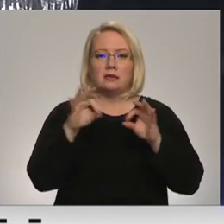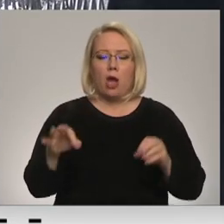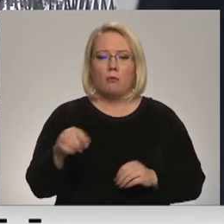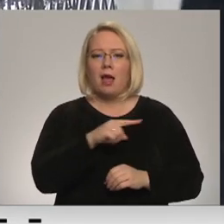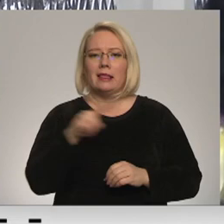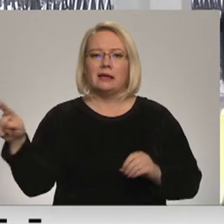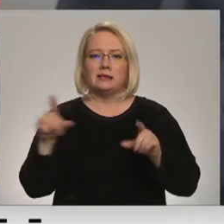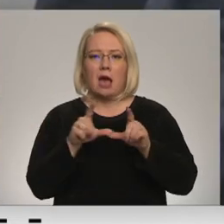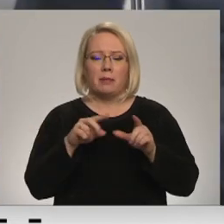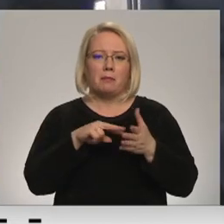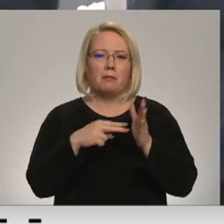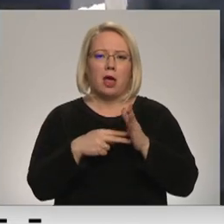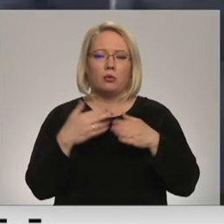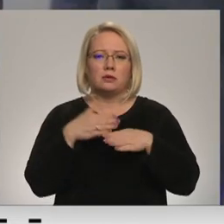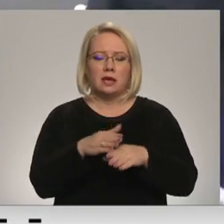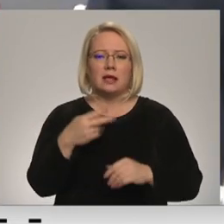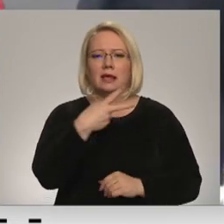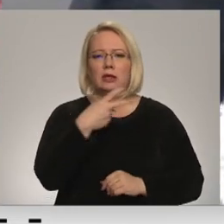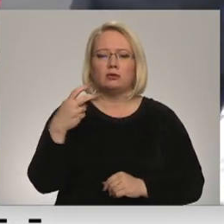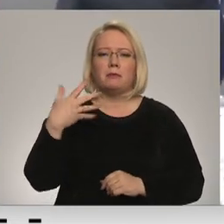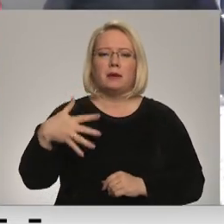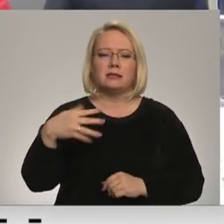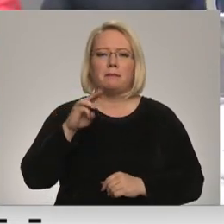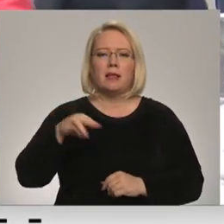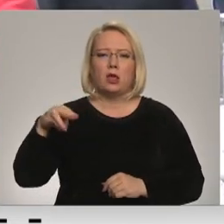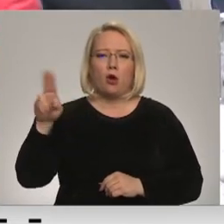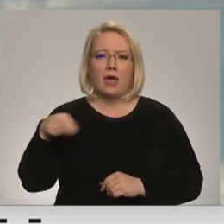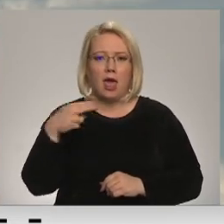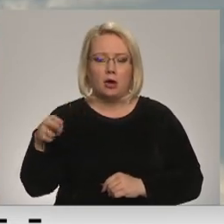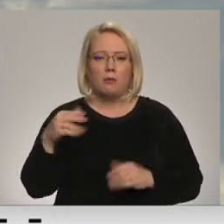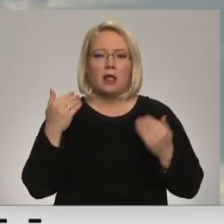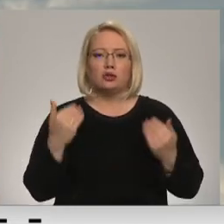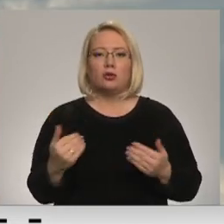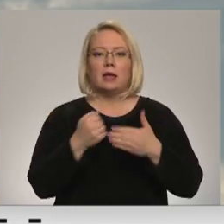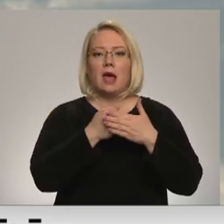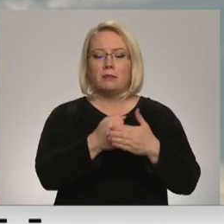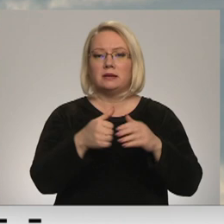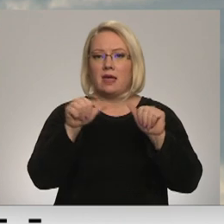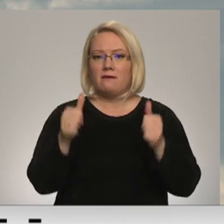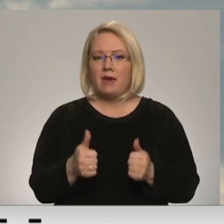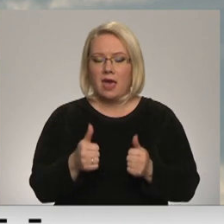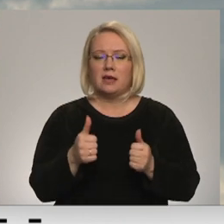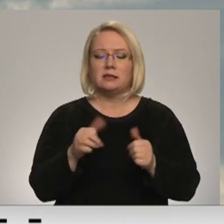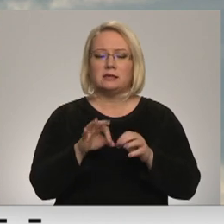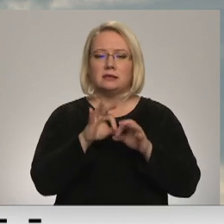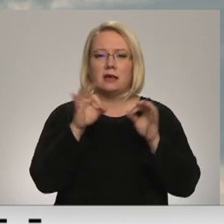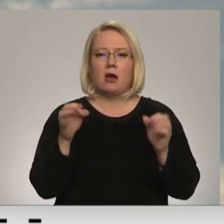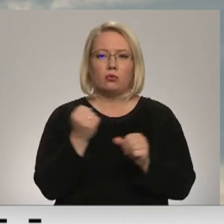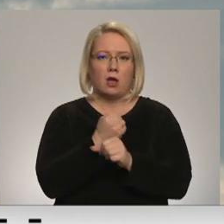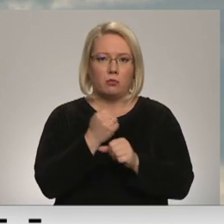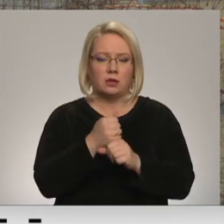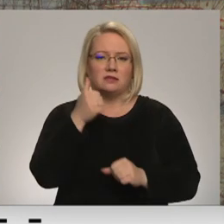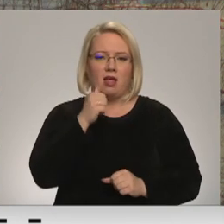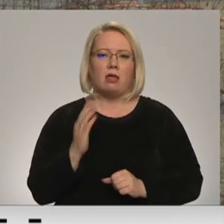planots sadalīt papildu 250 miljonus eiro. Bet, lai šodien atbalstītais mehānisms stātos spēkā, vēl